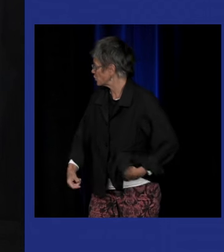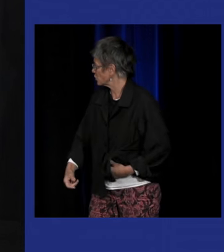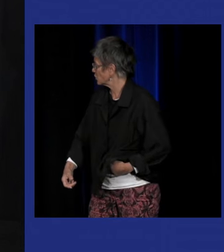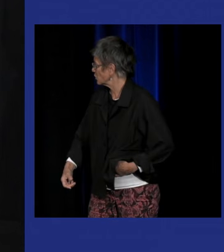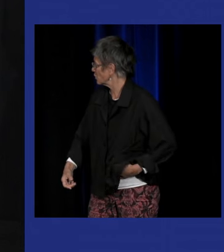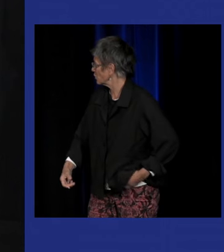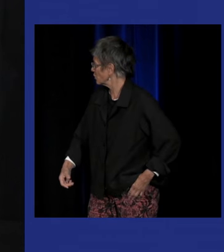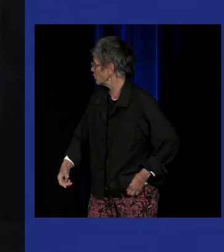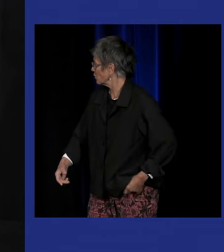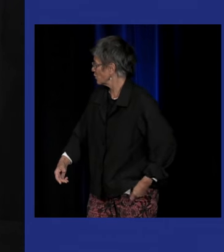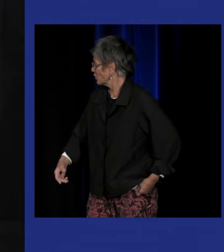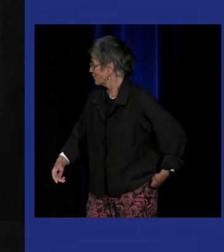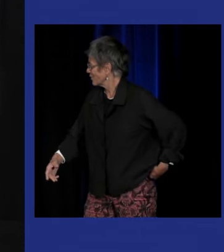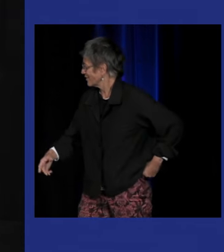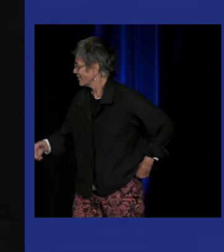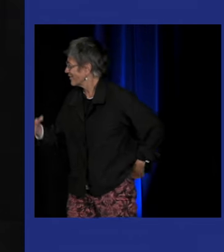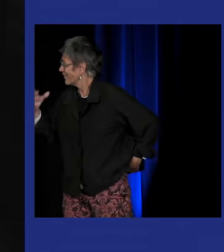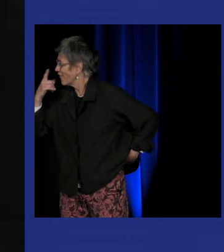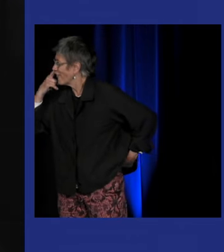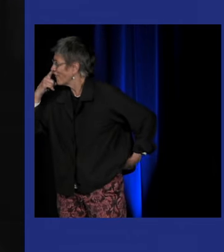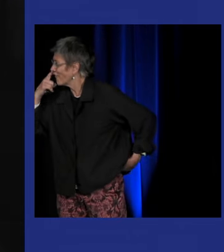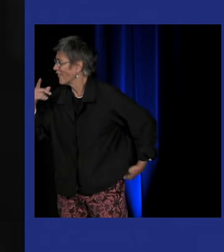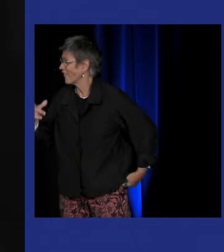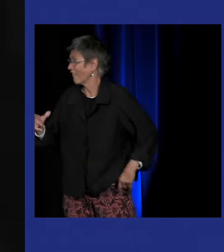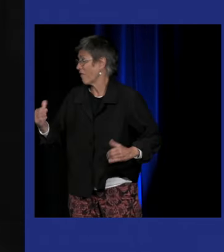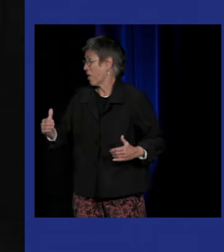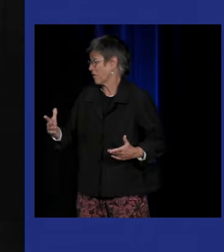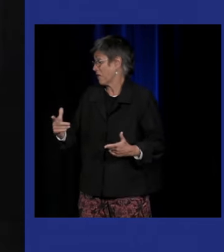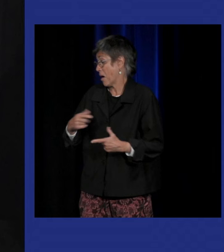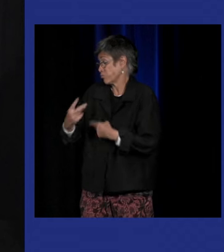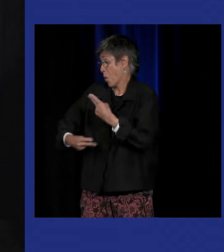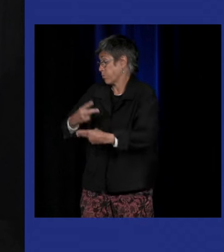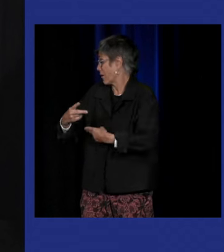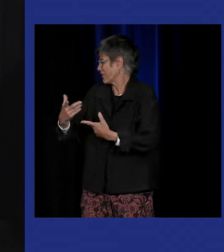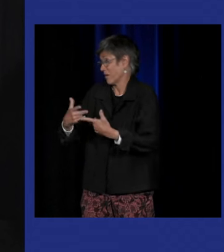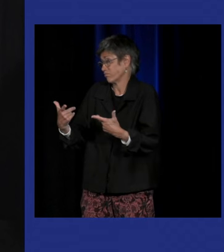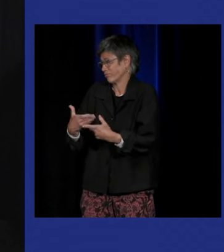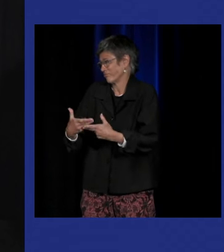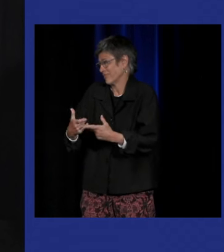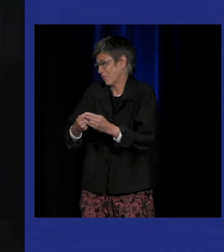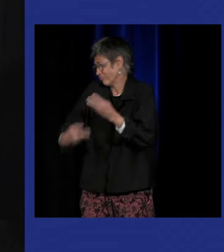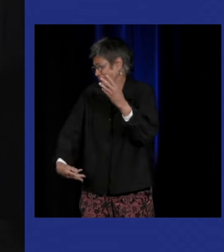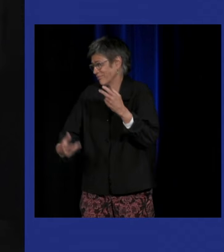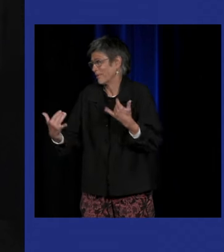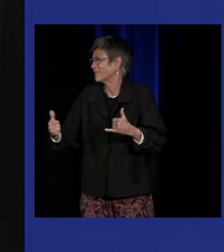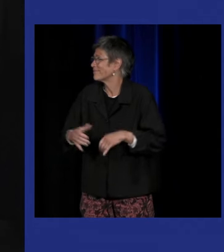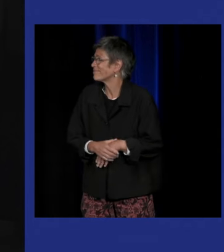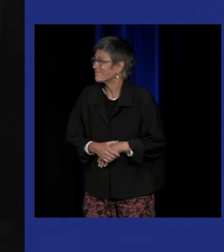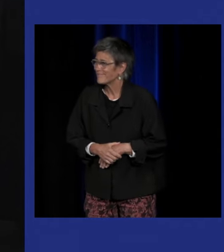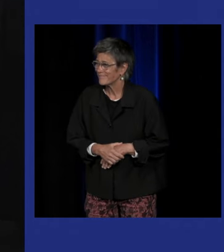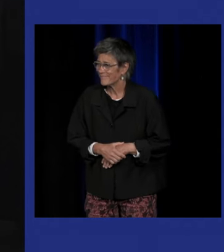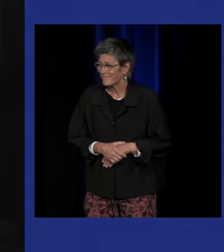oui mais je pense qu'on va on va arrêter parce que sinon il y a toute une diapo encore oui voilà